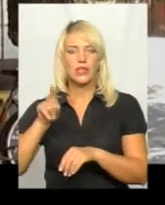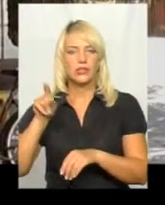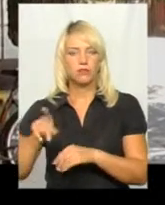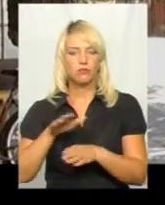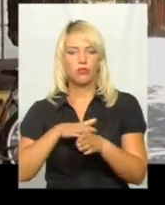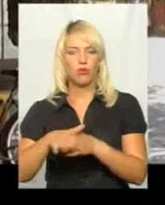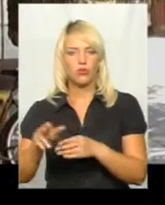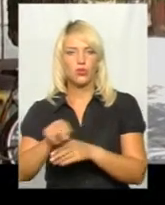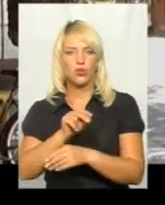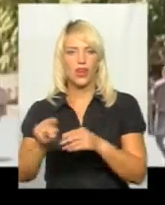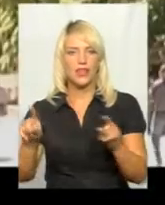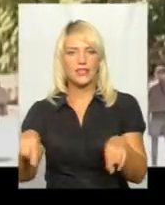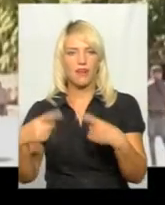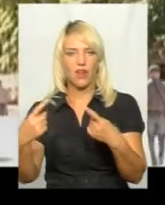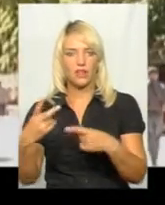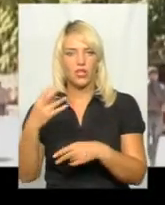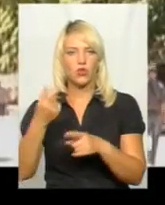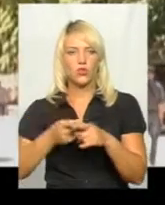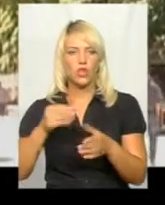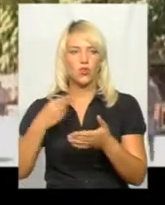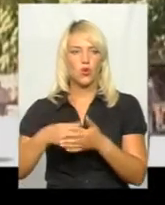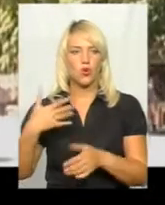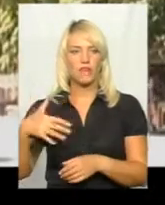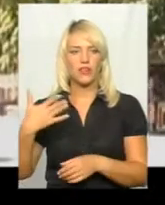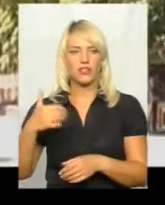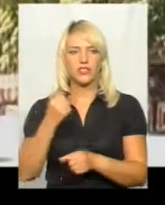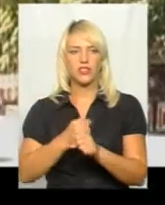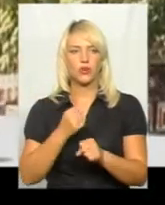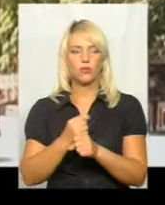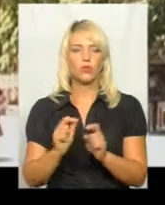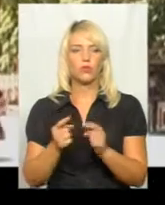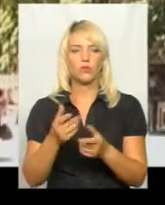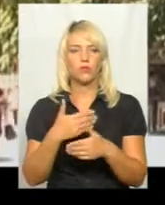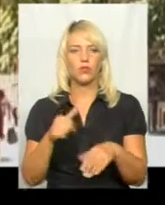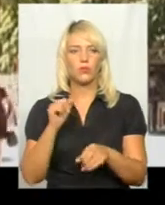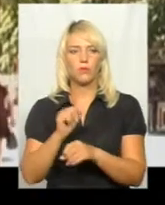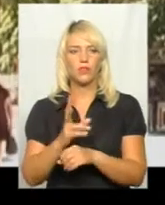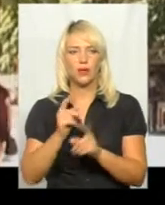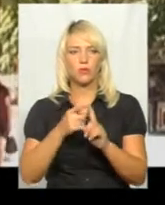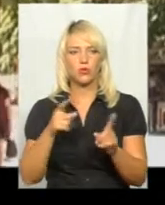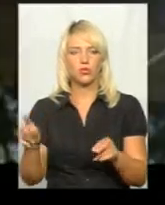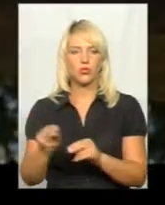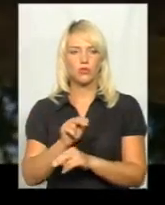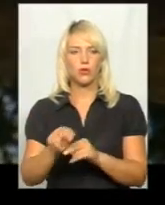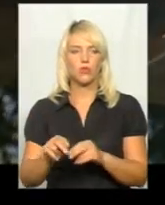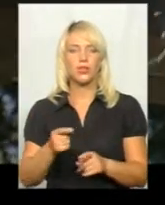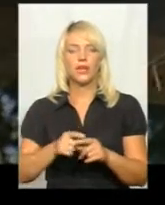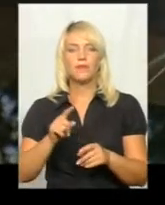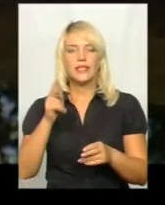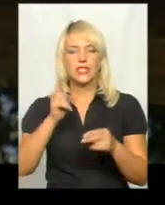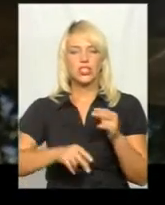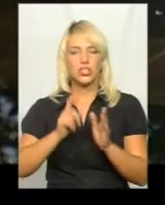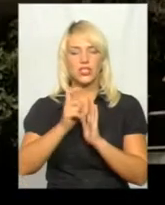проходити реставрацію. Але це дуже дороговартісні роботи, тому ми зупинилися на поточному ремонті. Закінчити